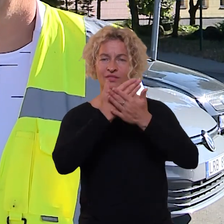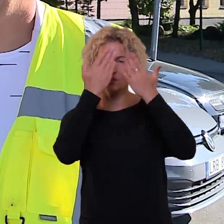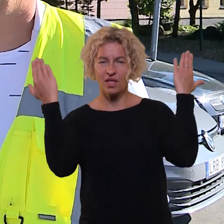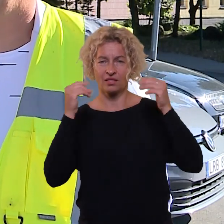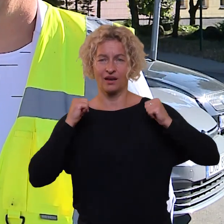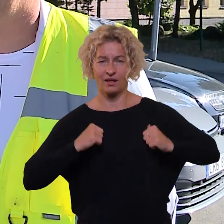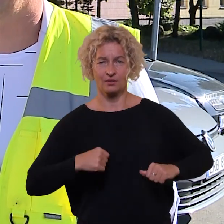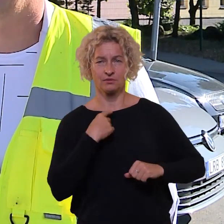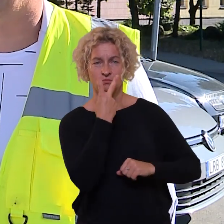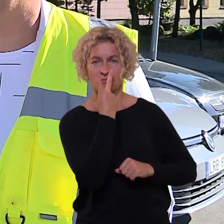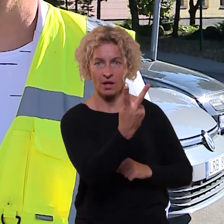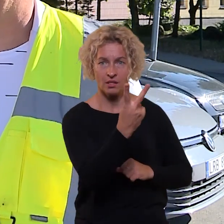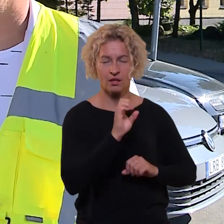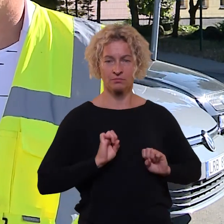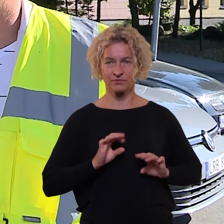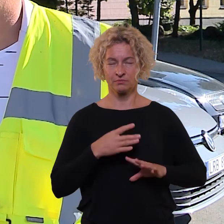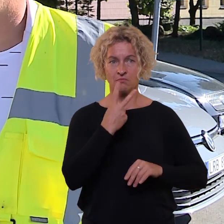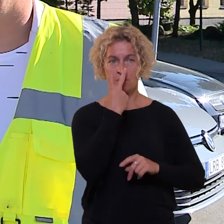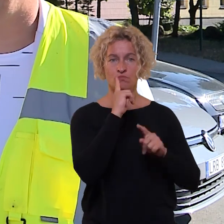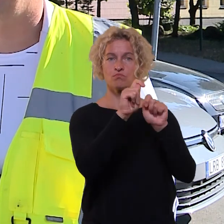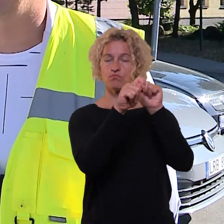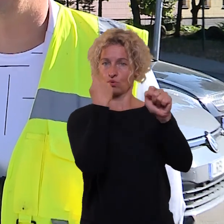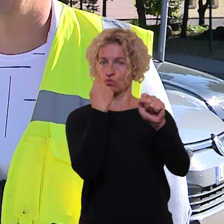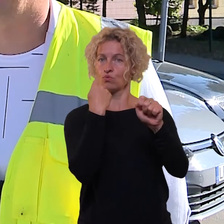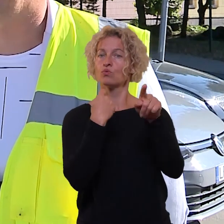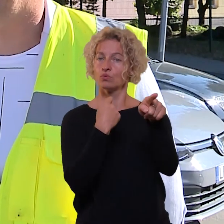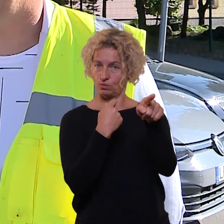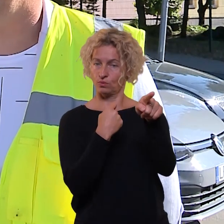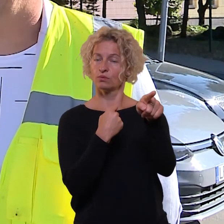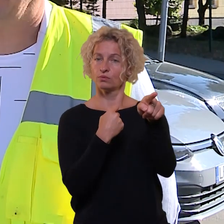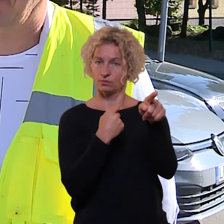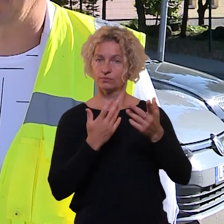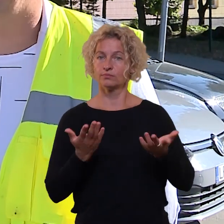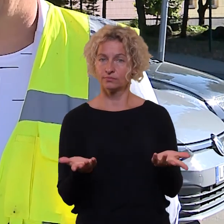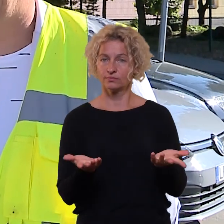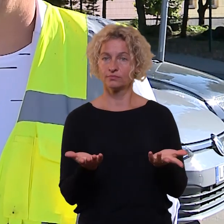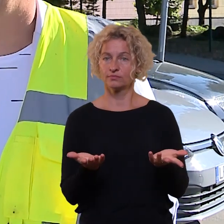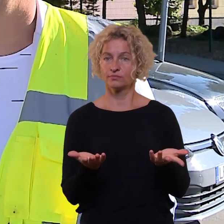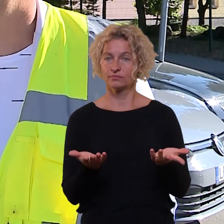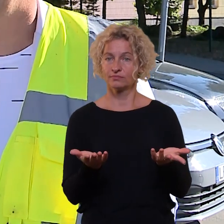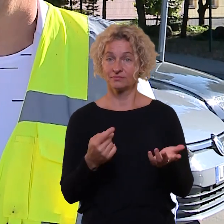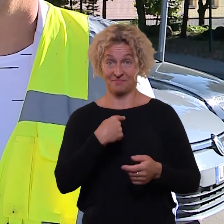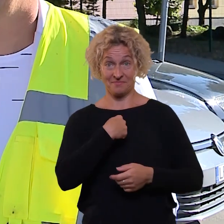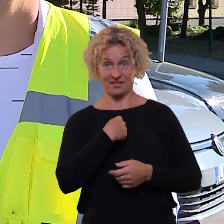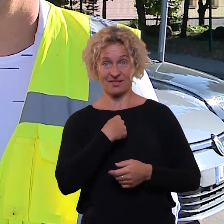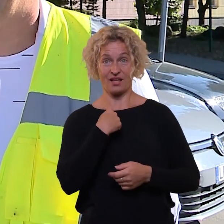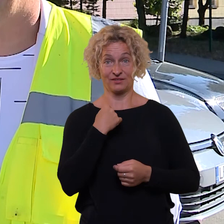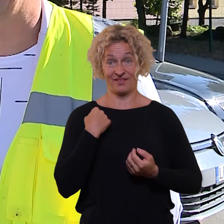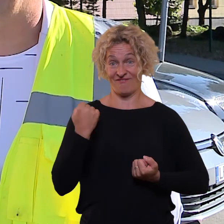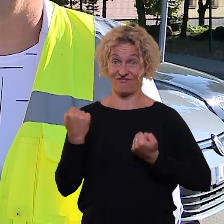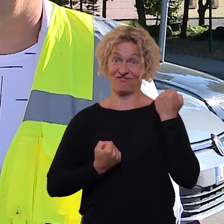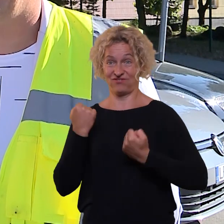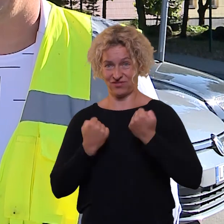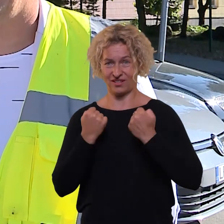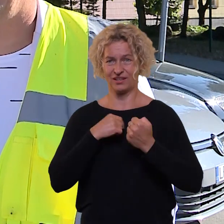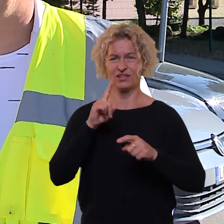reikalinga arba lemene, arba turi išviesti šviesos. Arba tas, arba tas. Bet